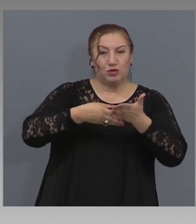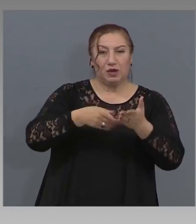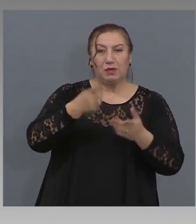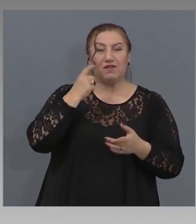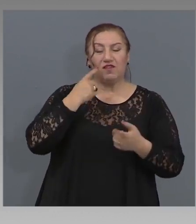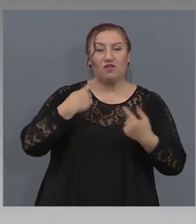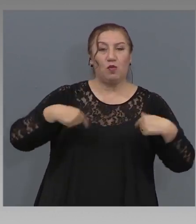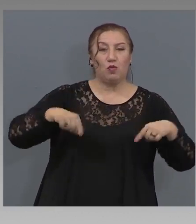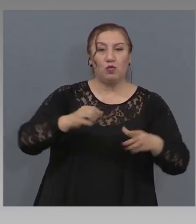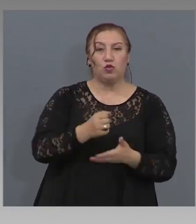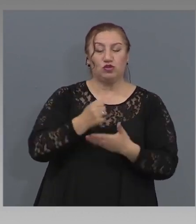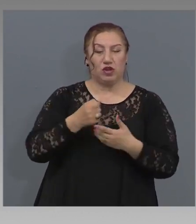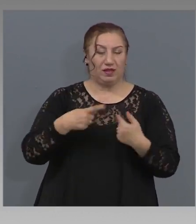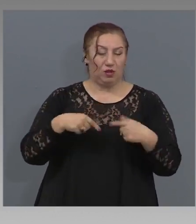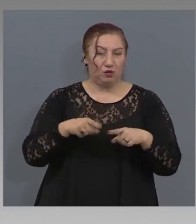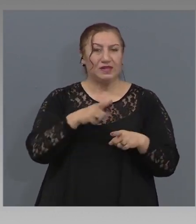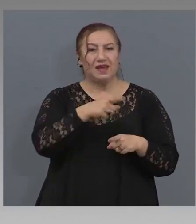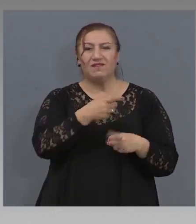коментирате това?